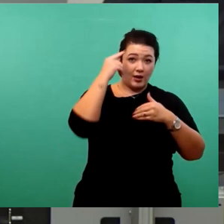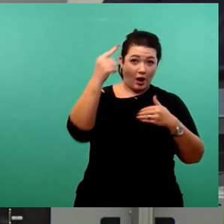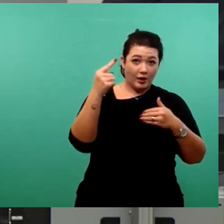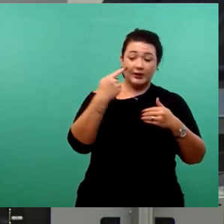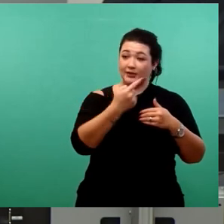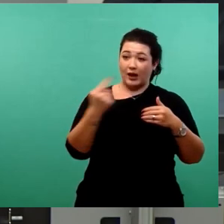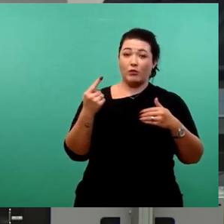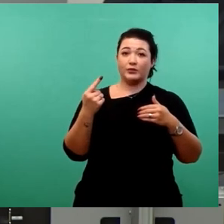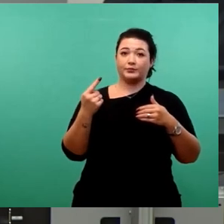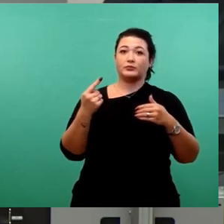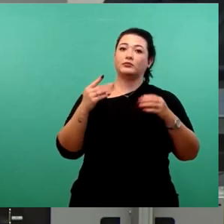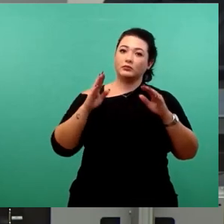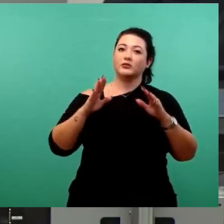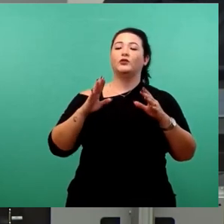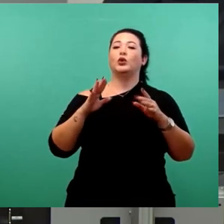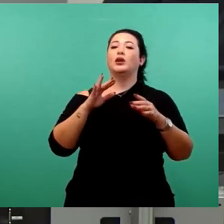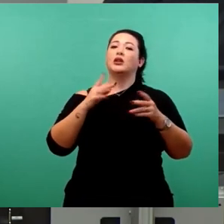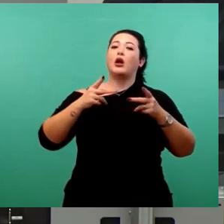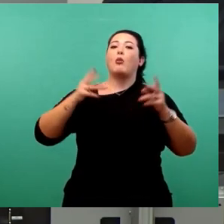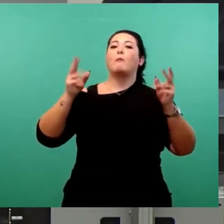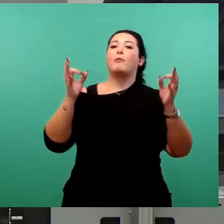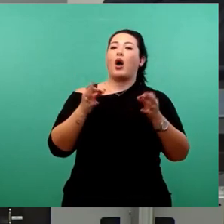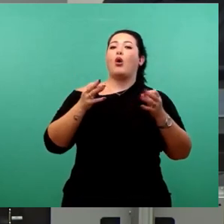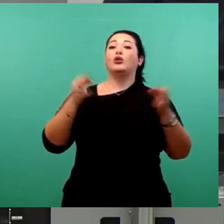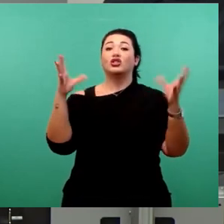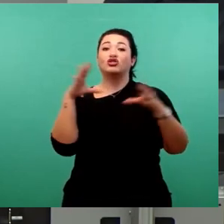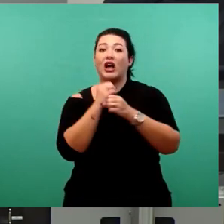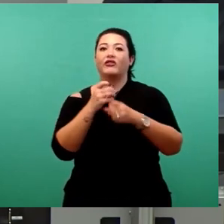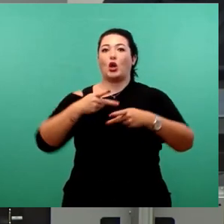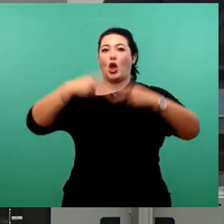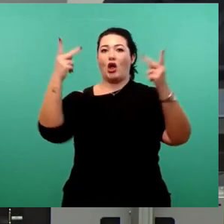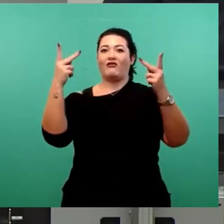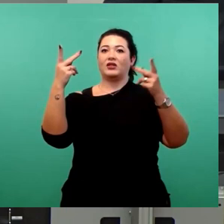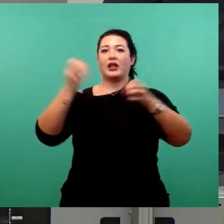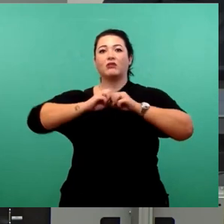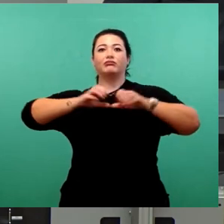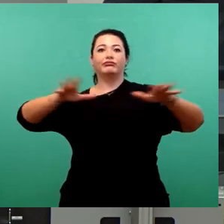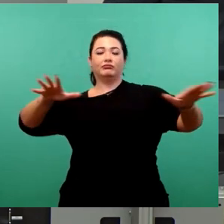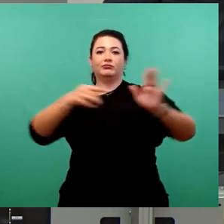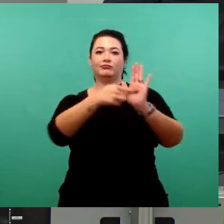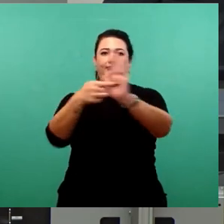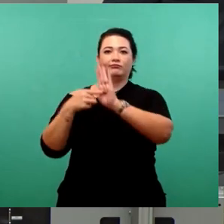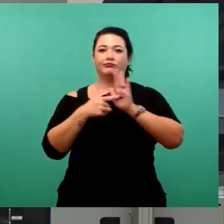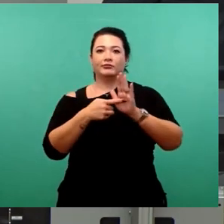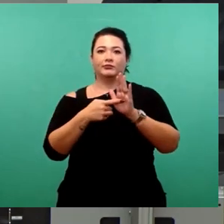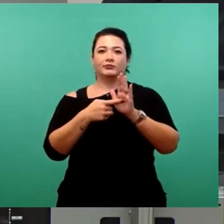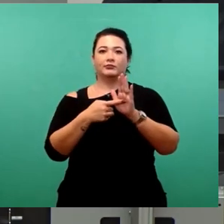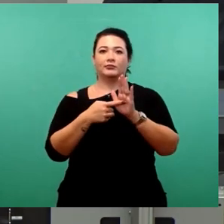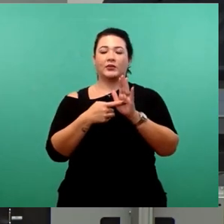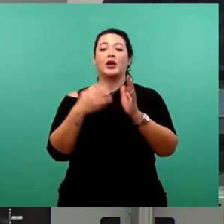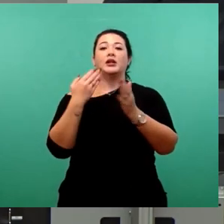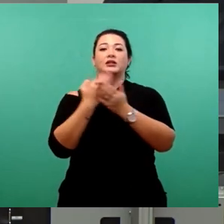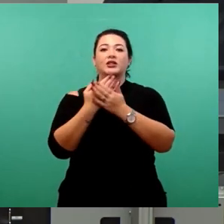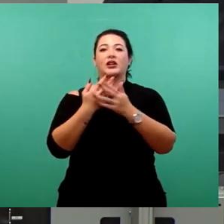notwendige Öffentlichkeit. So verhindern wir, dass der Klimaschutz wie bisher in der Selbstdruckkarte der Verwaltung, sowie im politischen